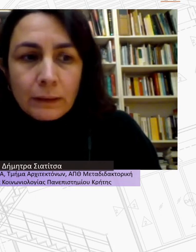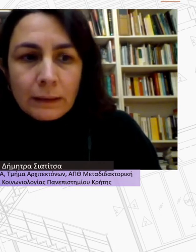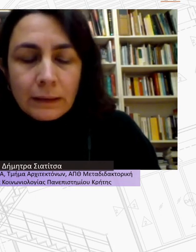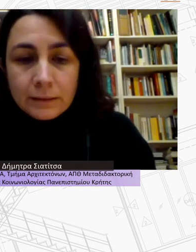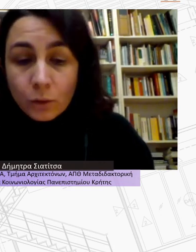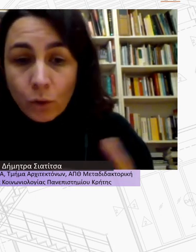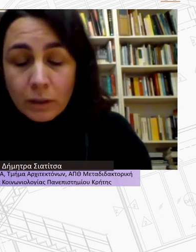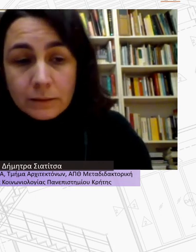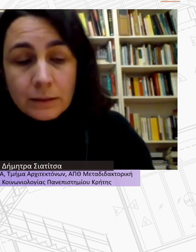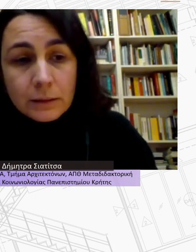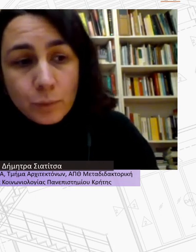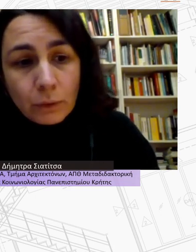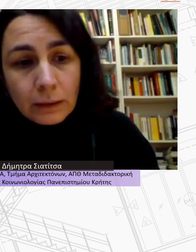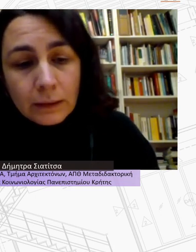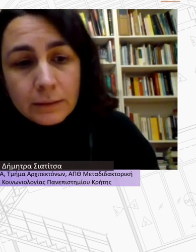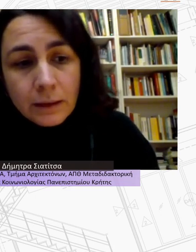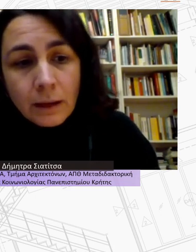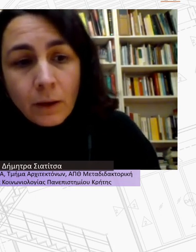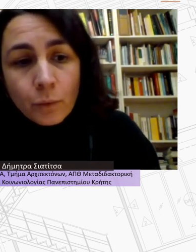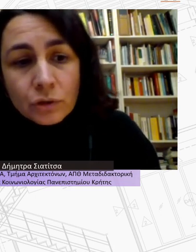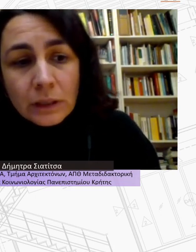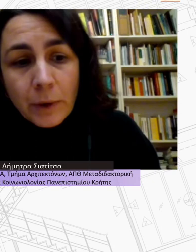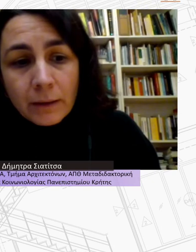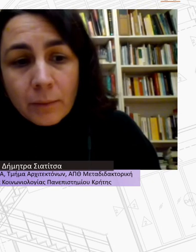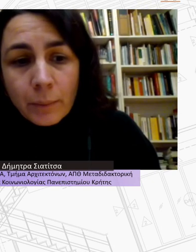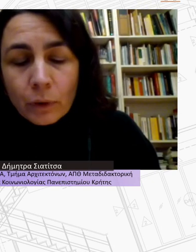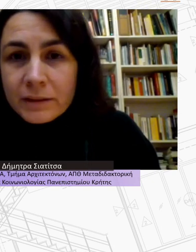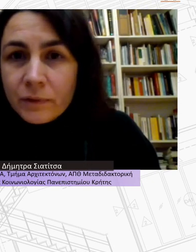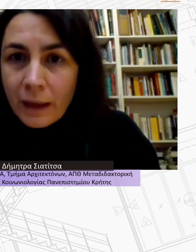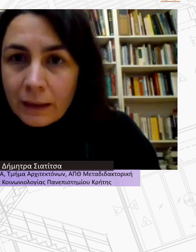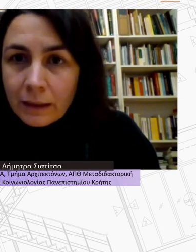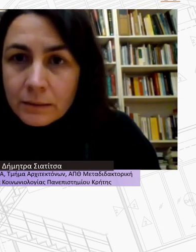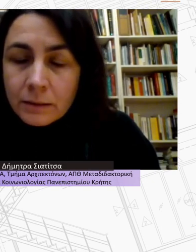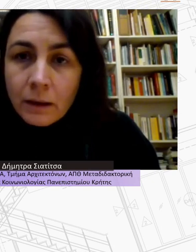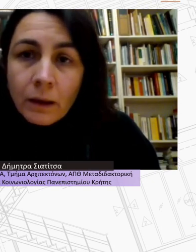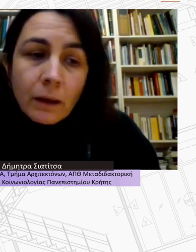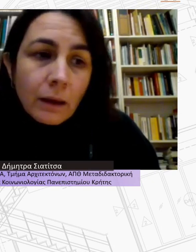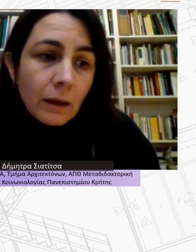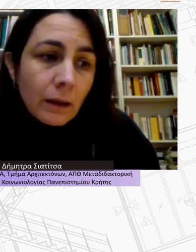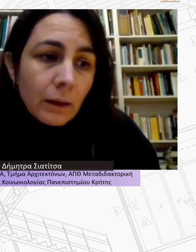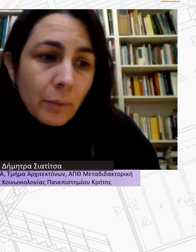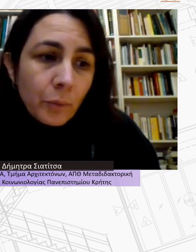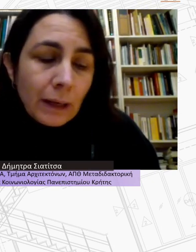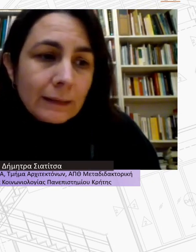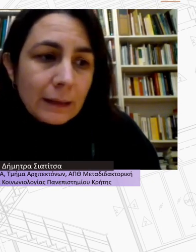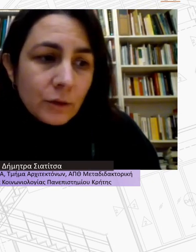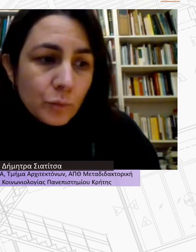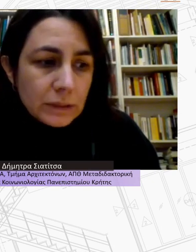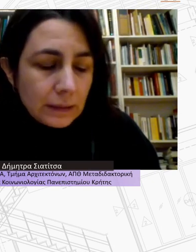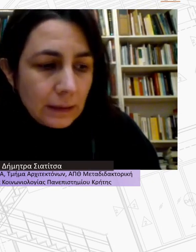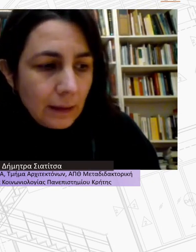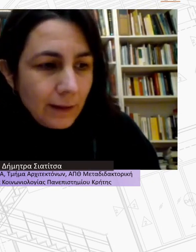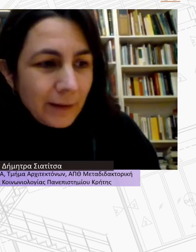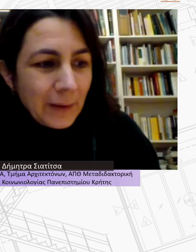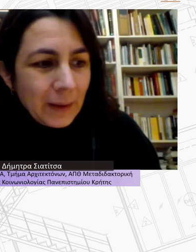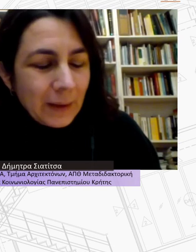πολιτική και έτσι χρόνια στεγαστικής πολιτικής όπως είναι για παράδειγμα η πόλη της Βιέννης που μελετάτε ας